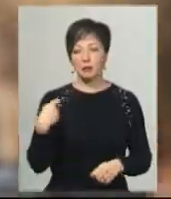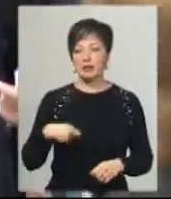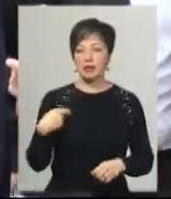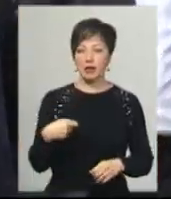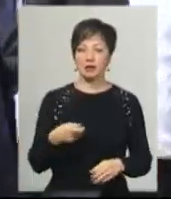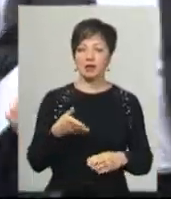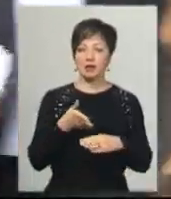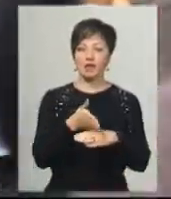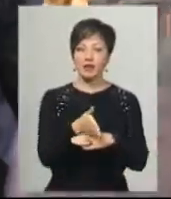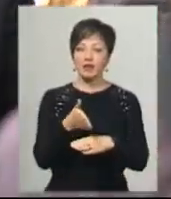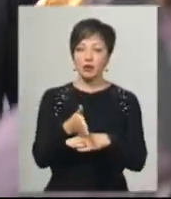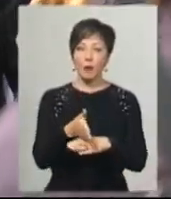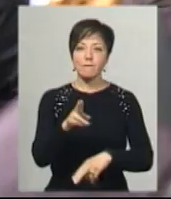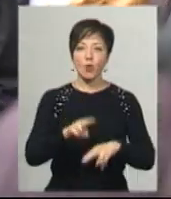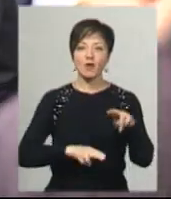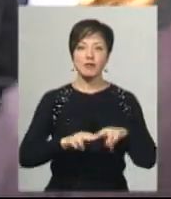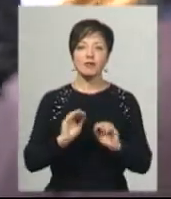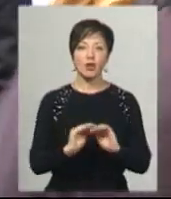відвідує будівництво дитячого садочку.